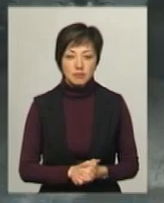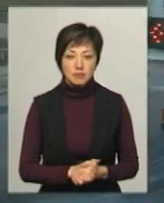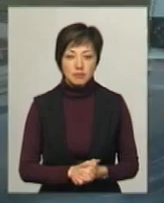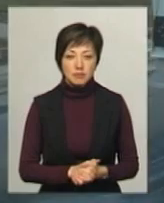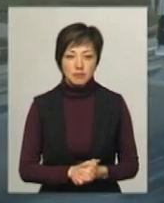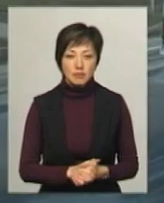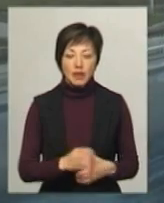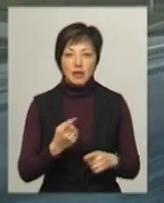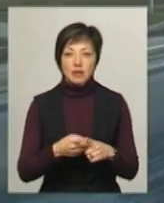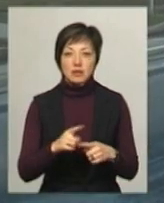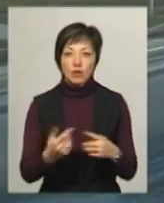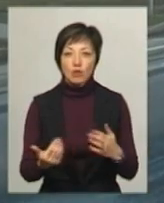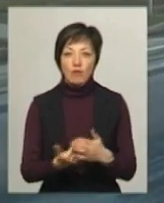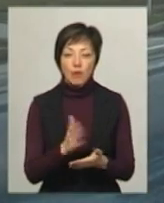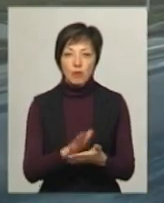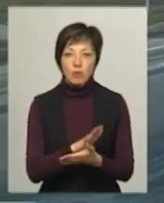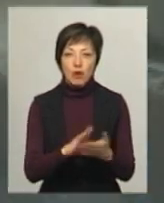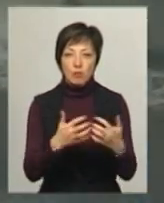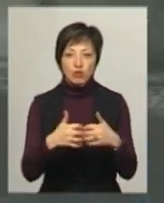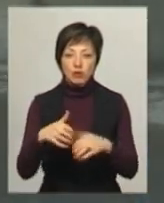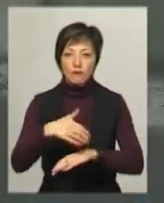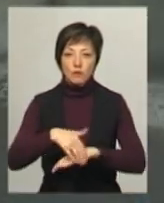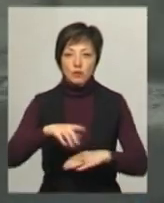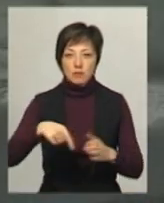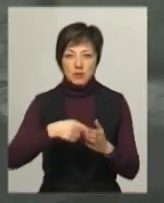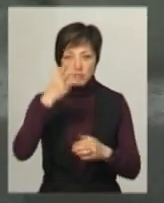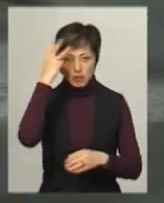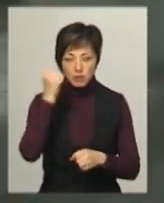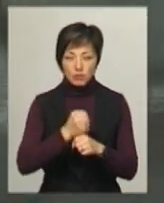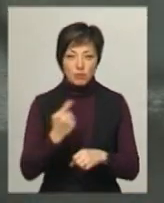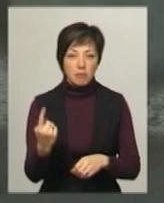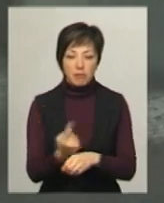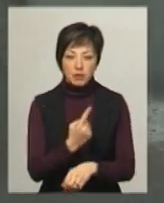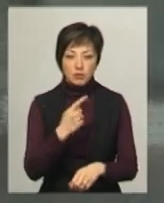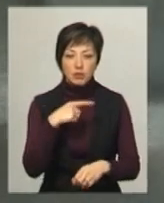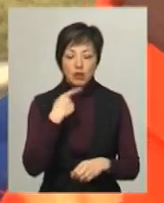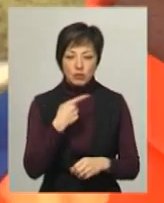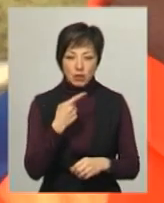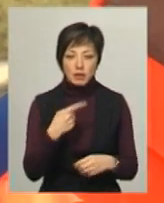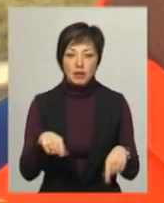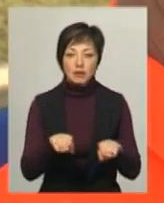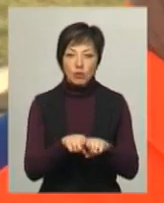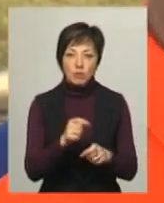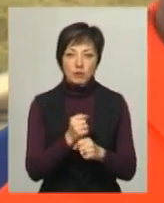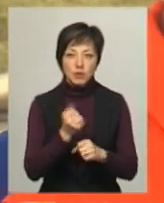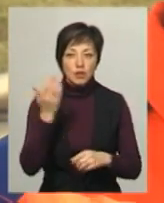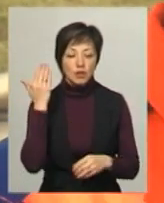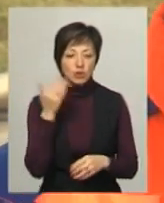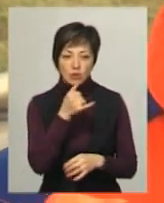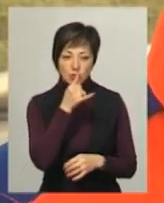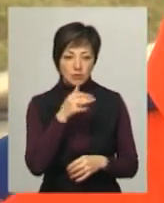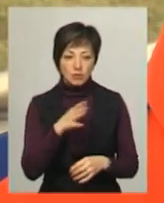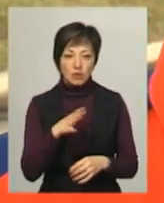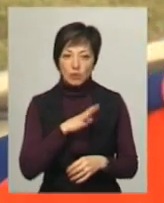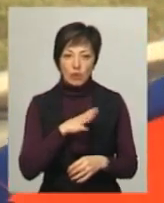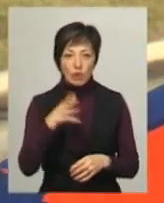Це нова прибиральна машина. На вулицях Хмельницького вона працює вперше. Тракторист Петро Мельниченко каже, на такий працювати раніше не доводилося,